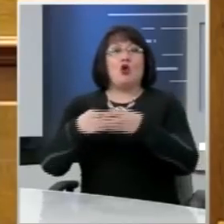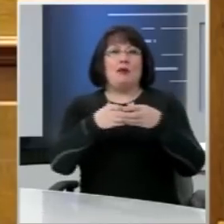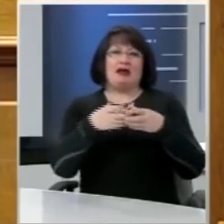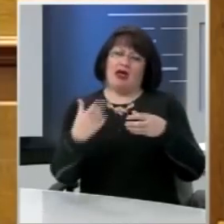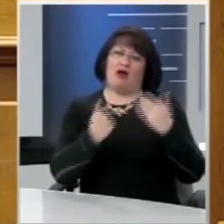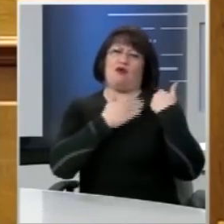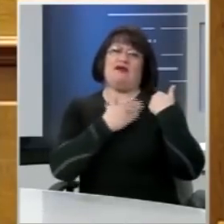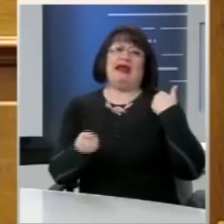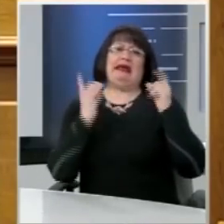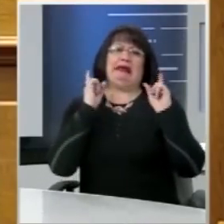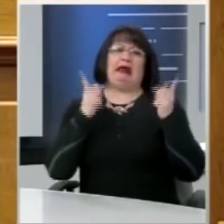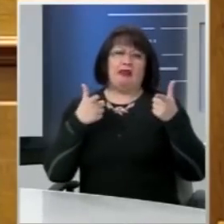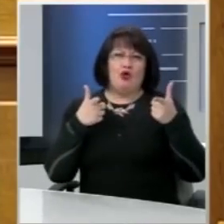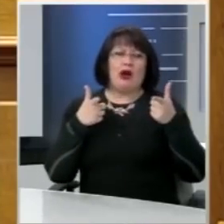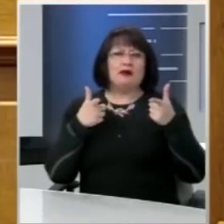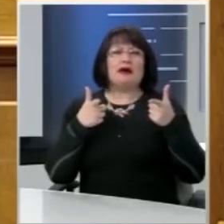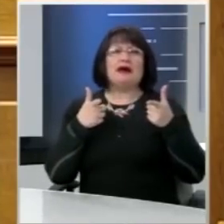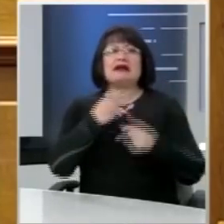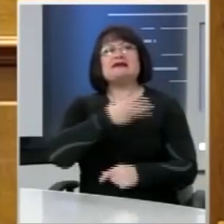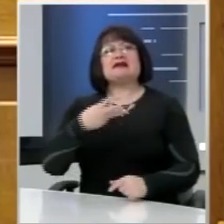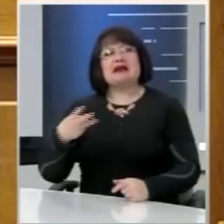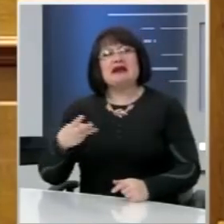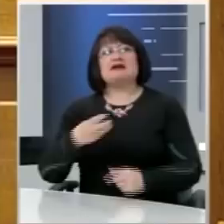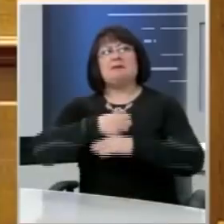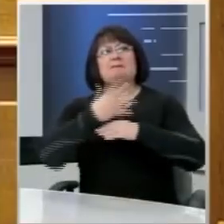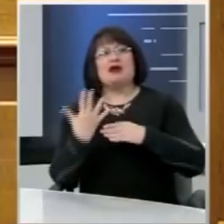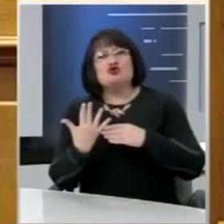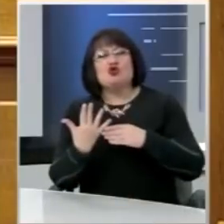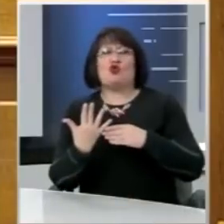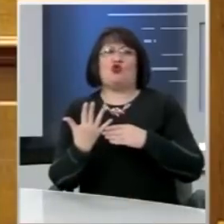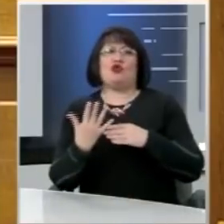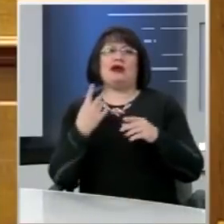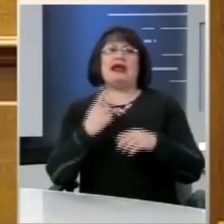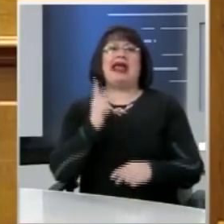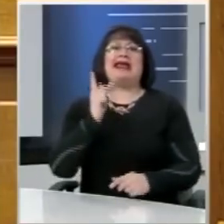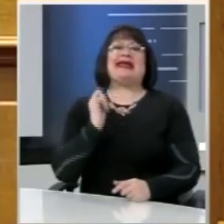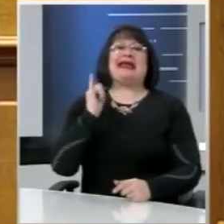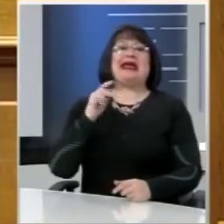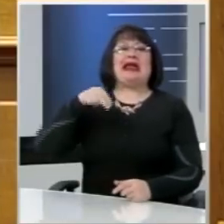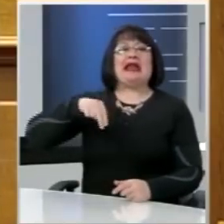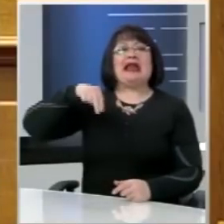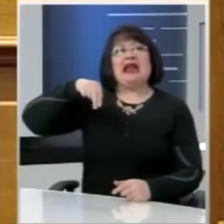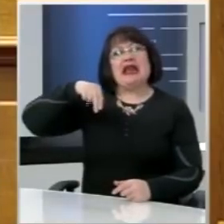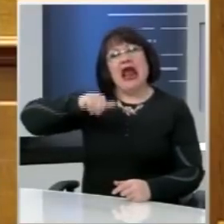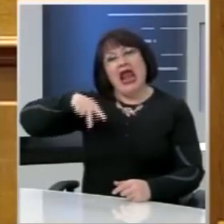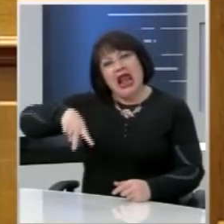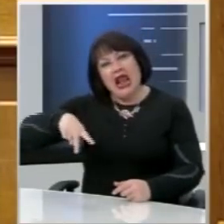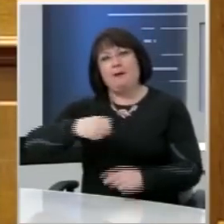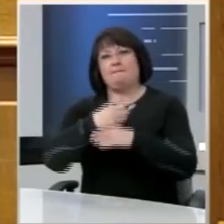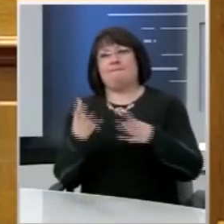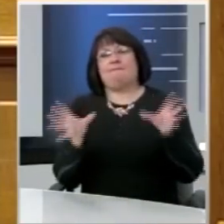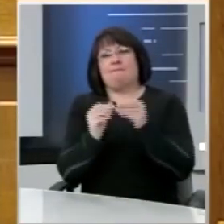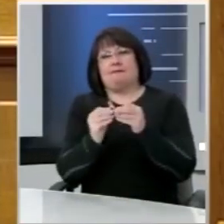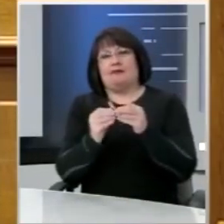ιδιαίτερα της Νέας Δημοκρατίας, του ΣΥΡΙΖΑ ΠΑΣΟΚ και του ΚΙΝΑΛ ΠΑΣΟΚ. Ευθύνες για το